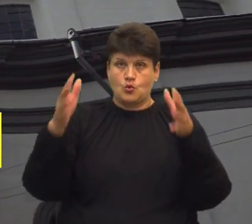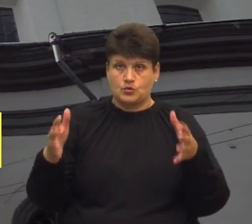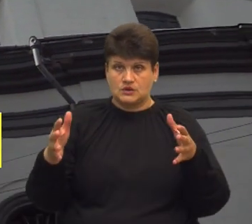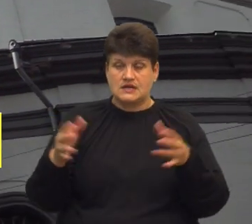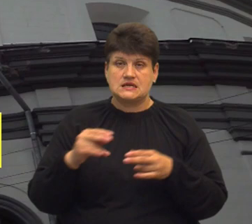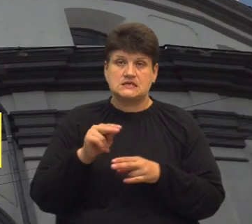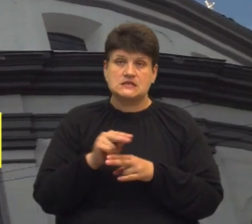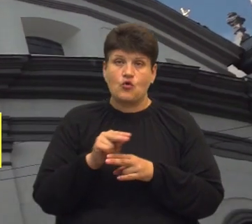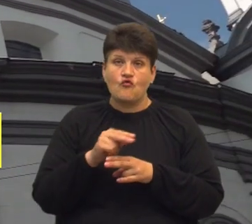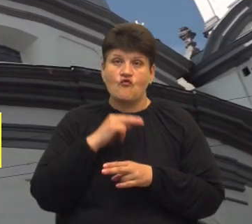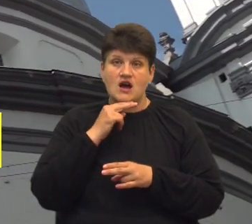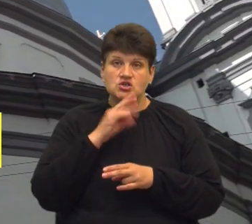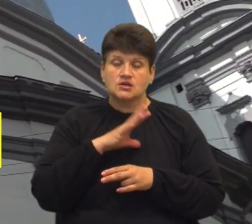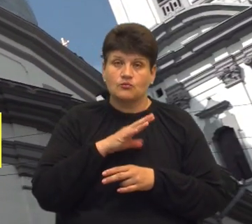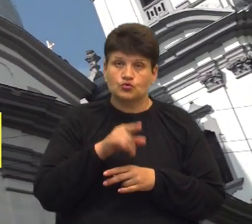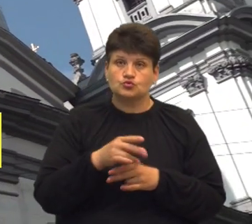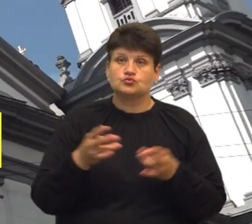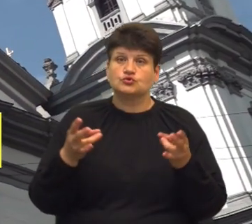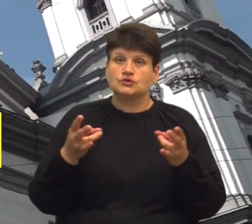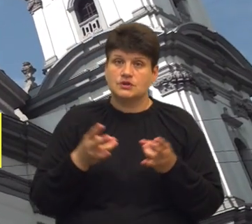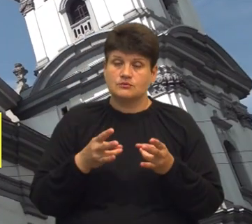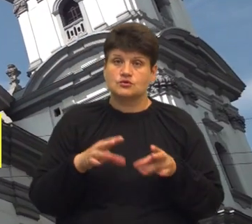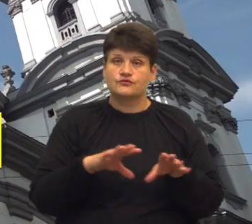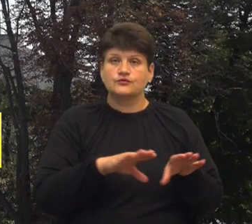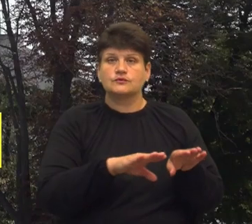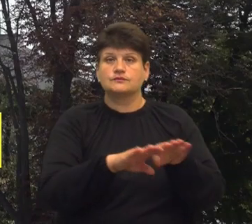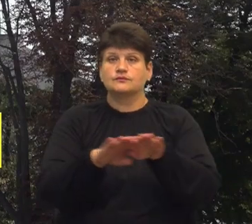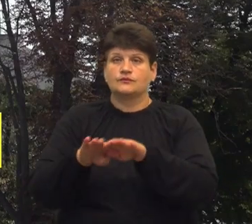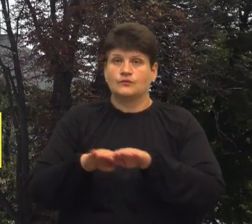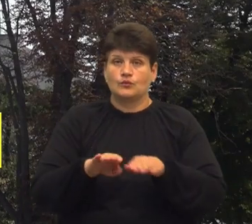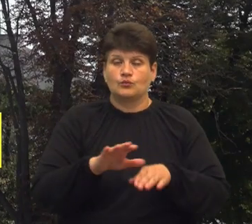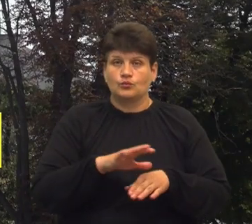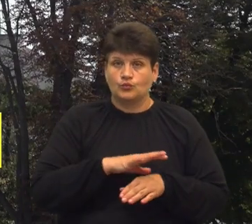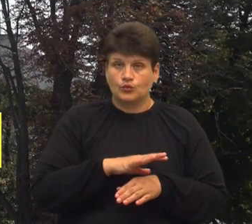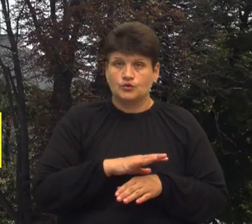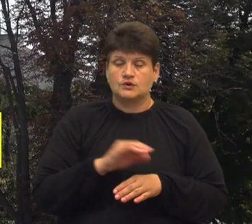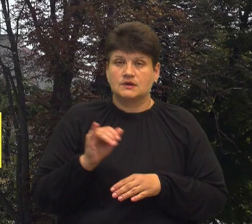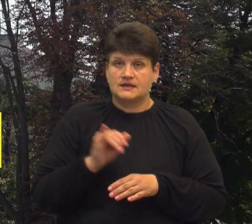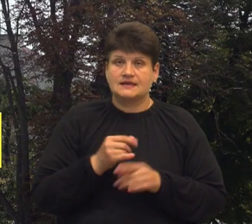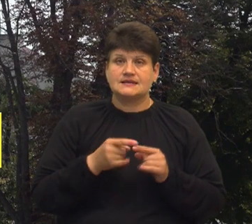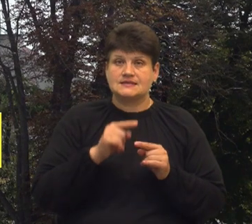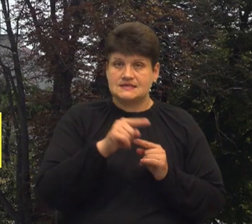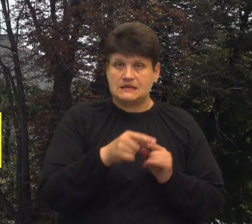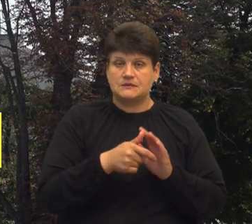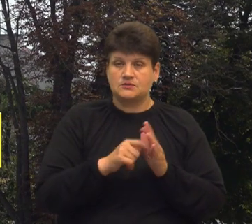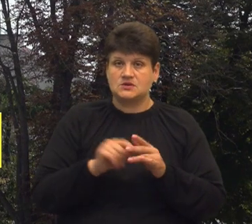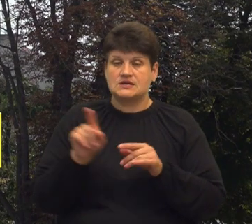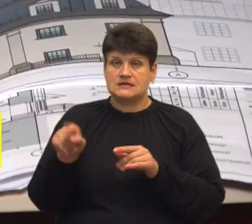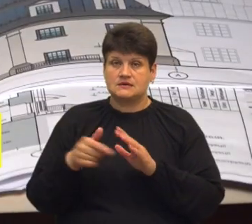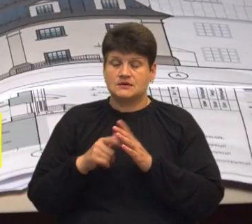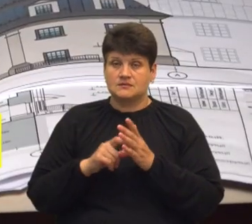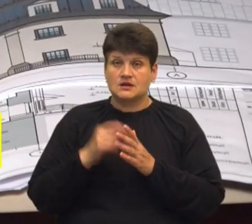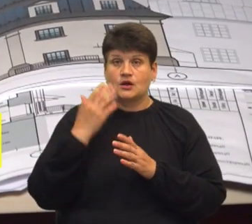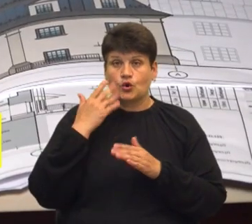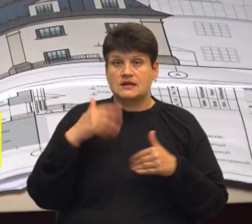міністерства, що все ж таки потрібно, що воно було вже комплексом і архікатедра, і дане приміщення. Отже, реставрація, коли